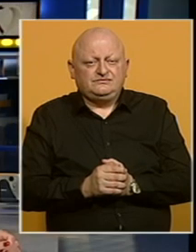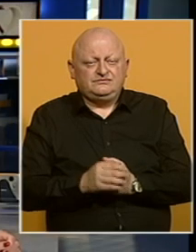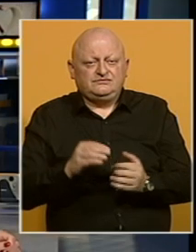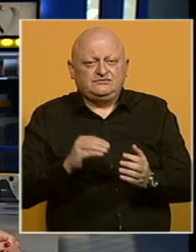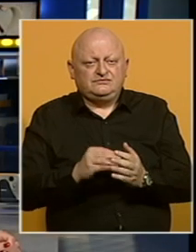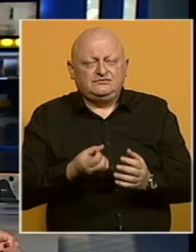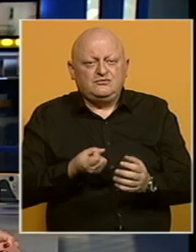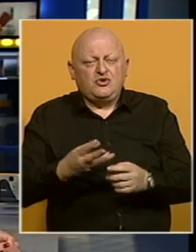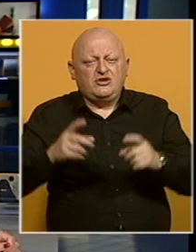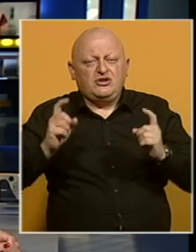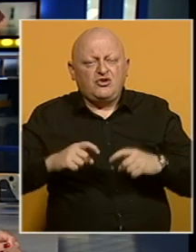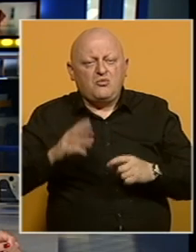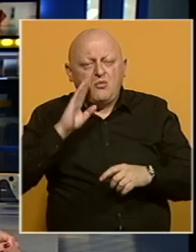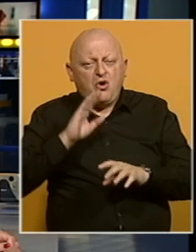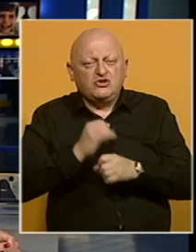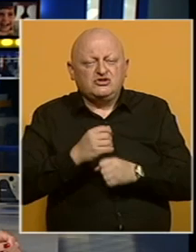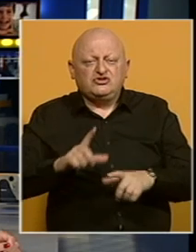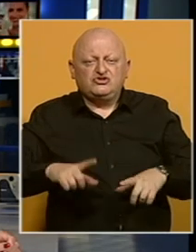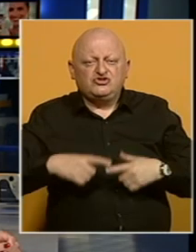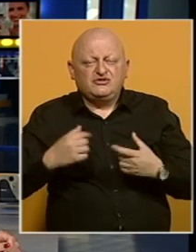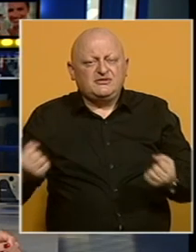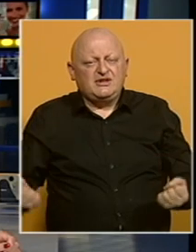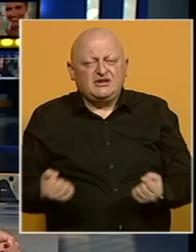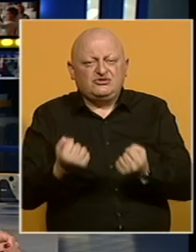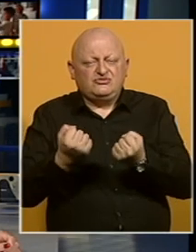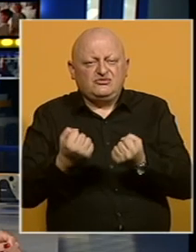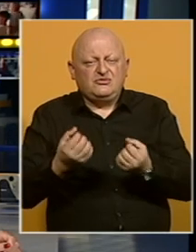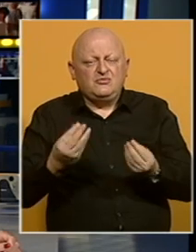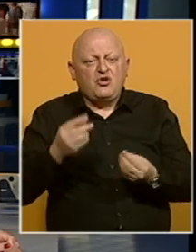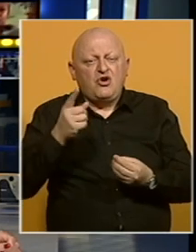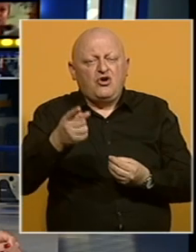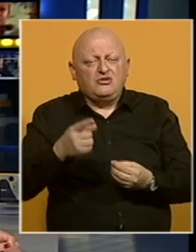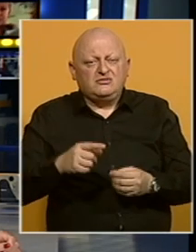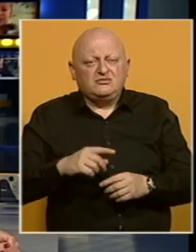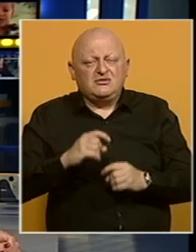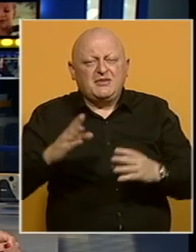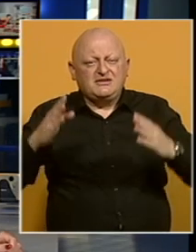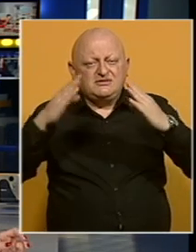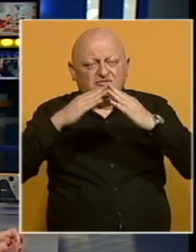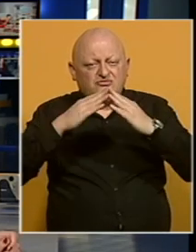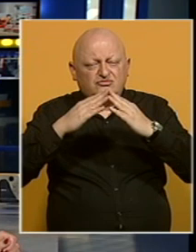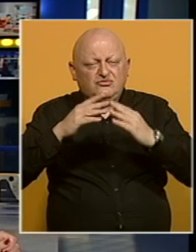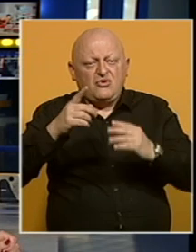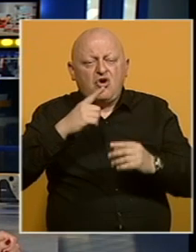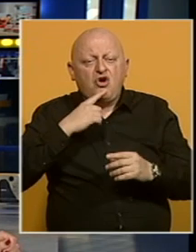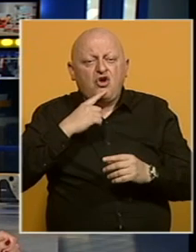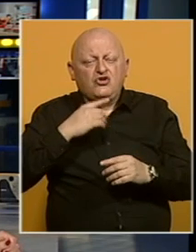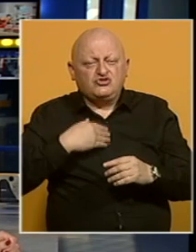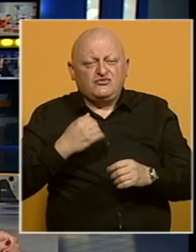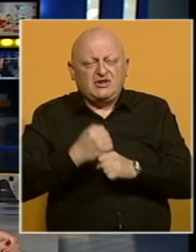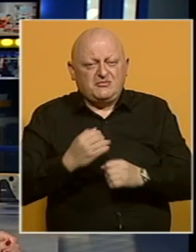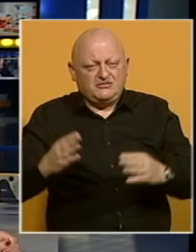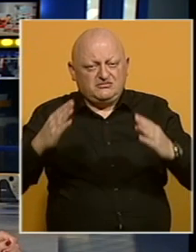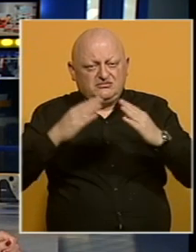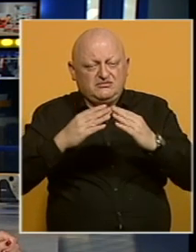Brojni Romi u BiH i dalje žive na rubu egzistencije. Mnogi od njih su i bez krova nad glavom, a oni koji su svoje domove